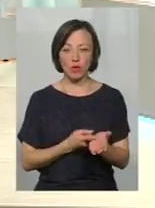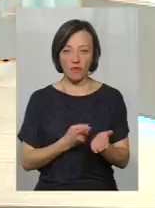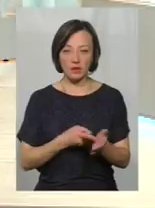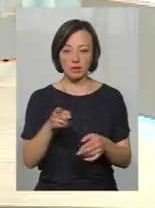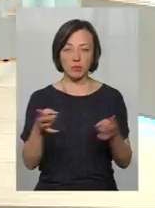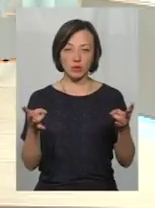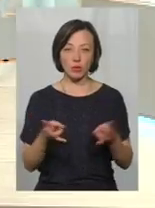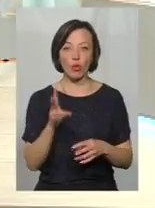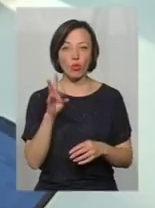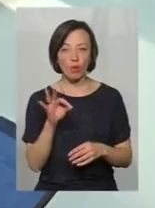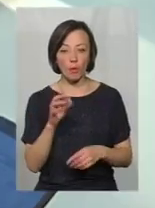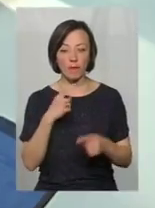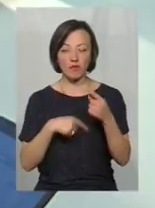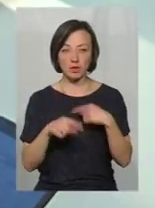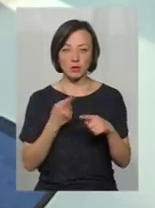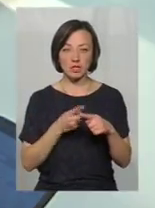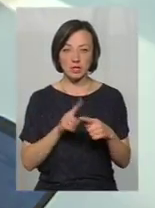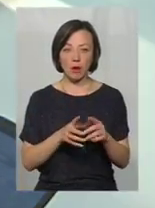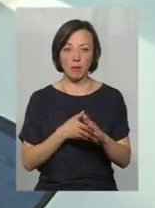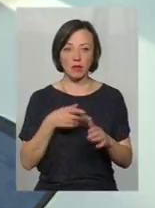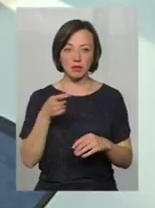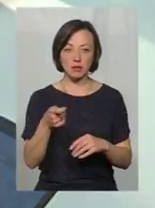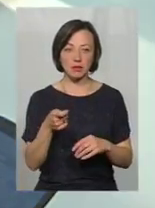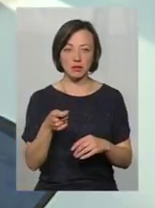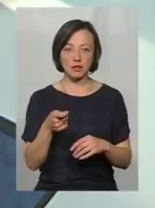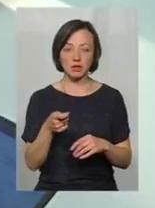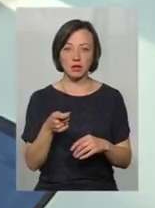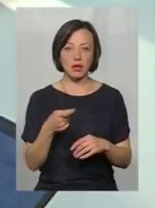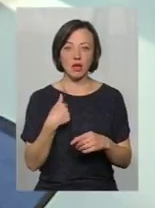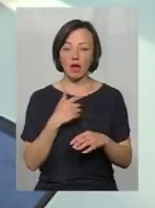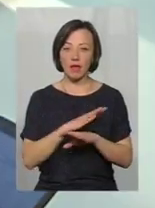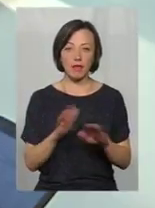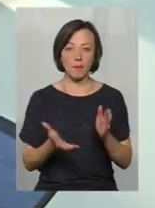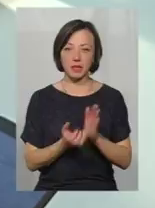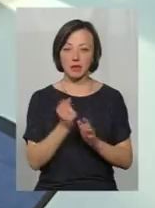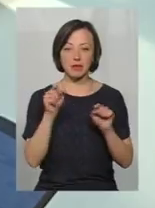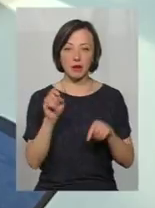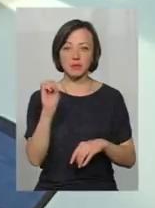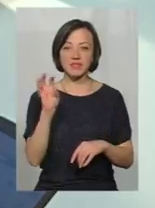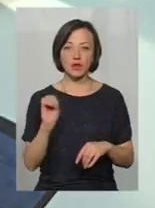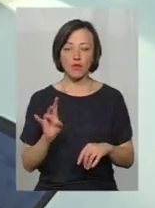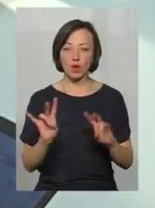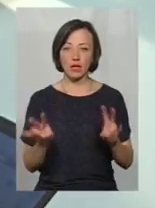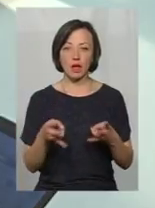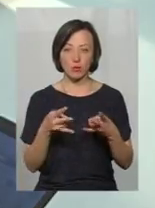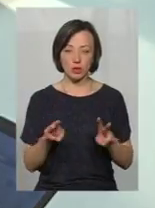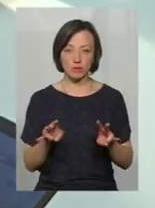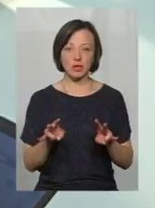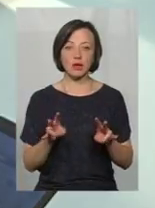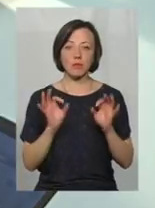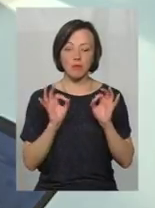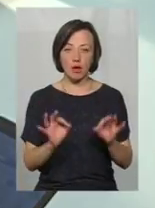воно там потрібне. Ну, знову ж таки, повертаєшся до цієї петиції, кардинально її не підтримую. Там світлофор не потрібний. Так,